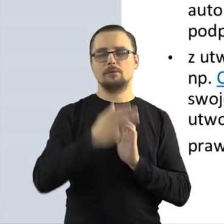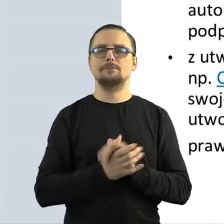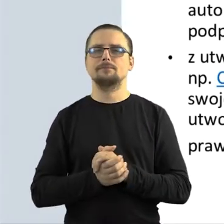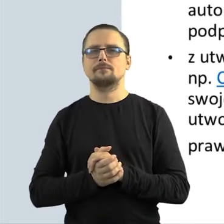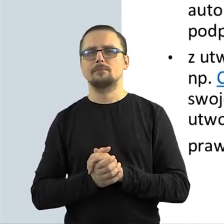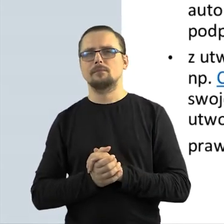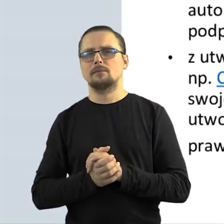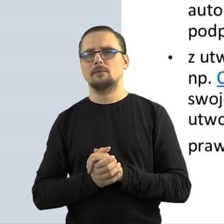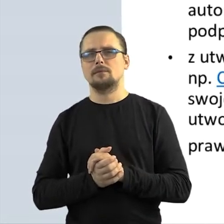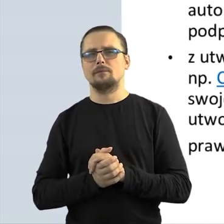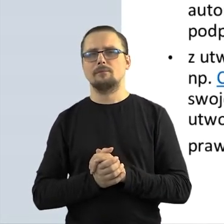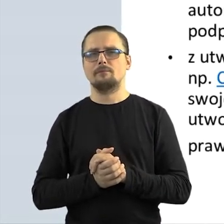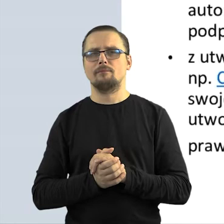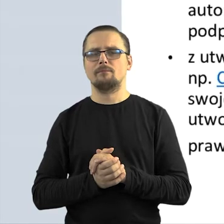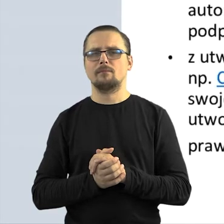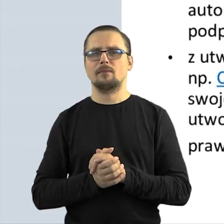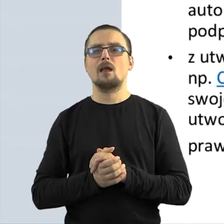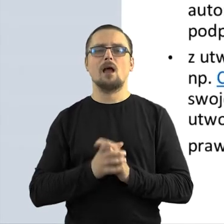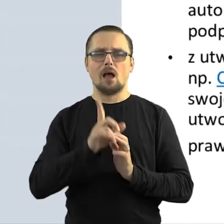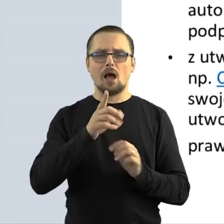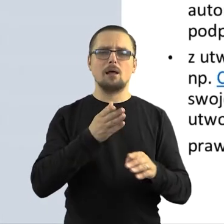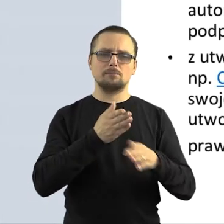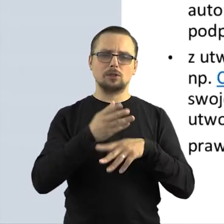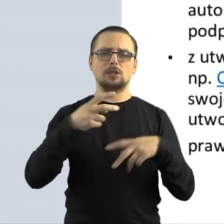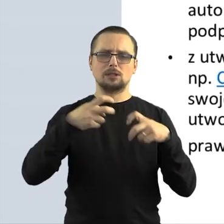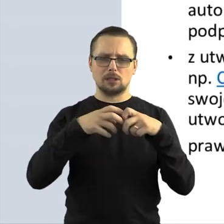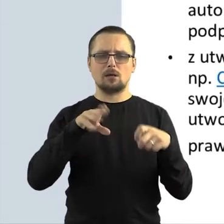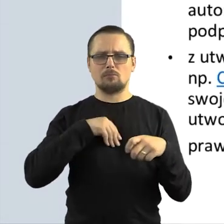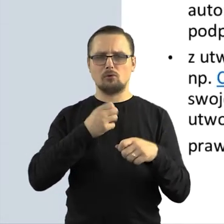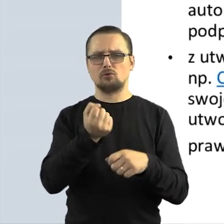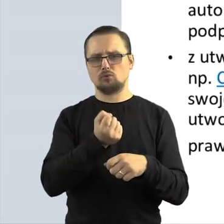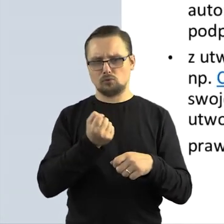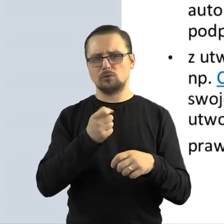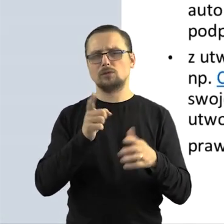strony nie ogranicza właśnie głównie internetowego wykorzystywania.